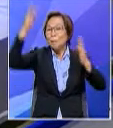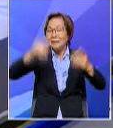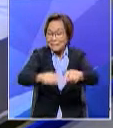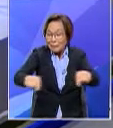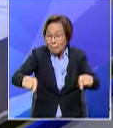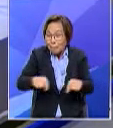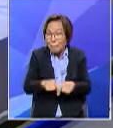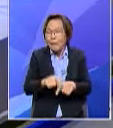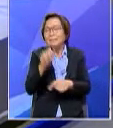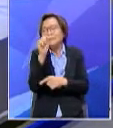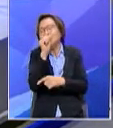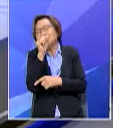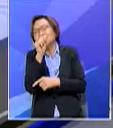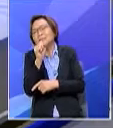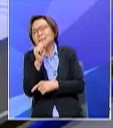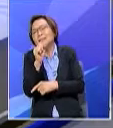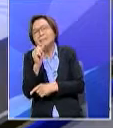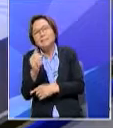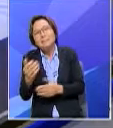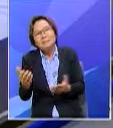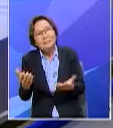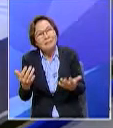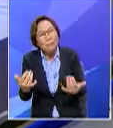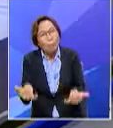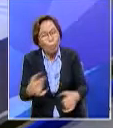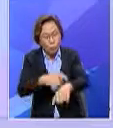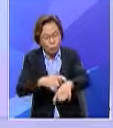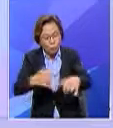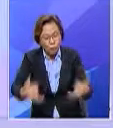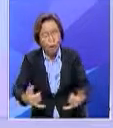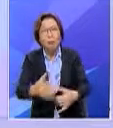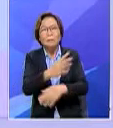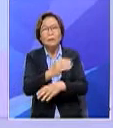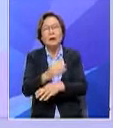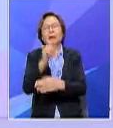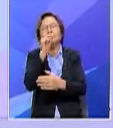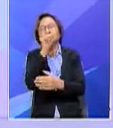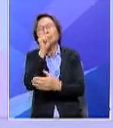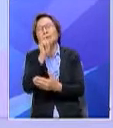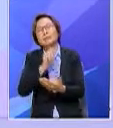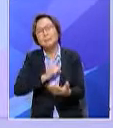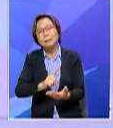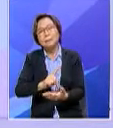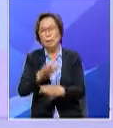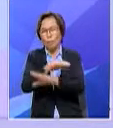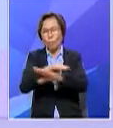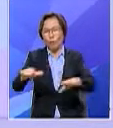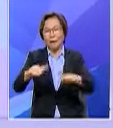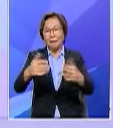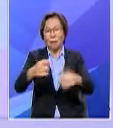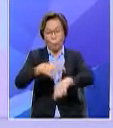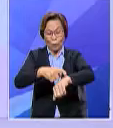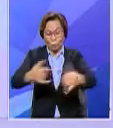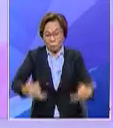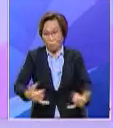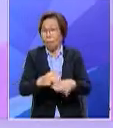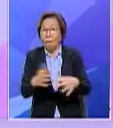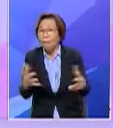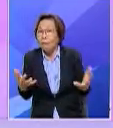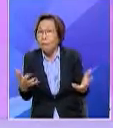Apa beza nasyid kontemporori dengan nasyid yang agaknya bukan kontemporori?